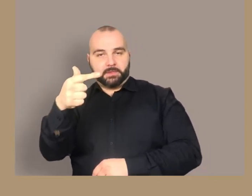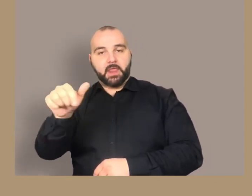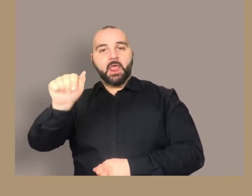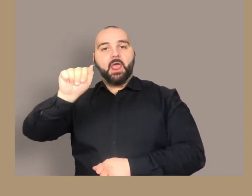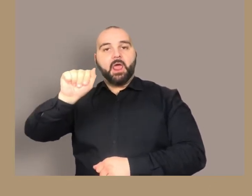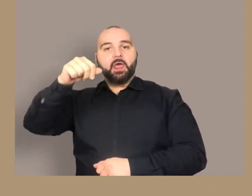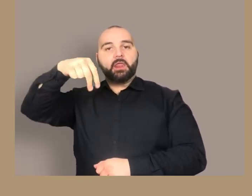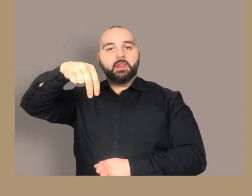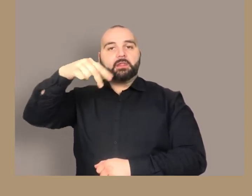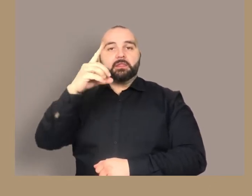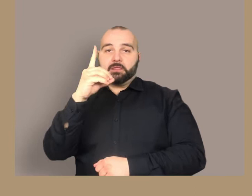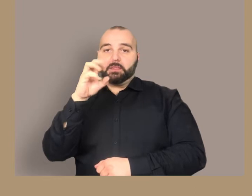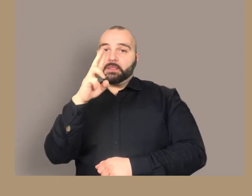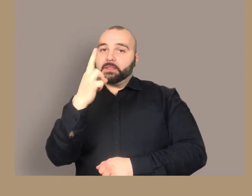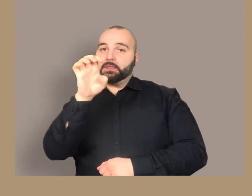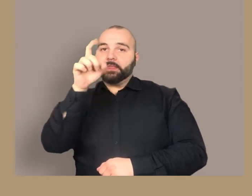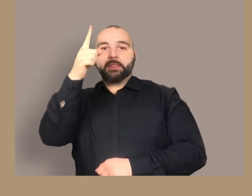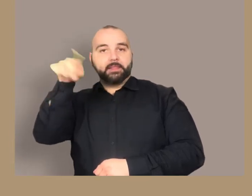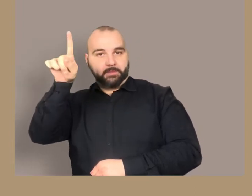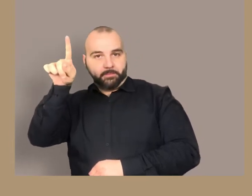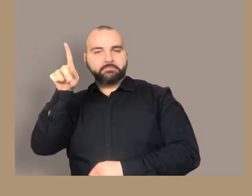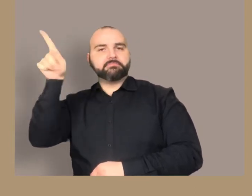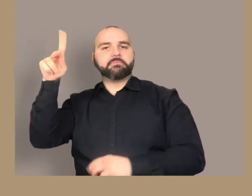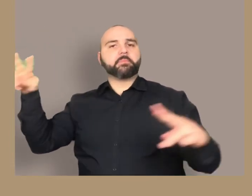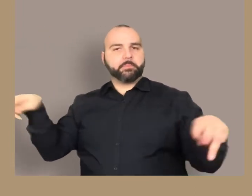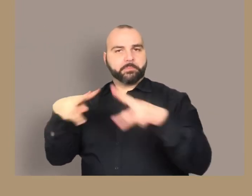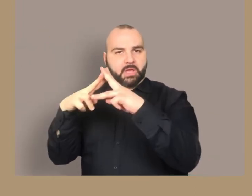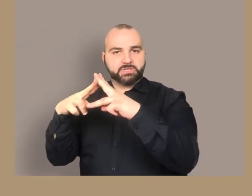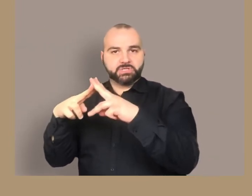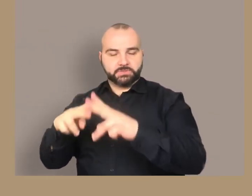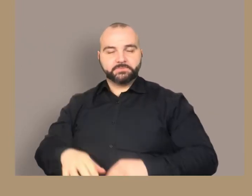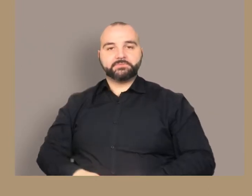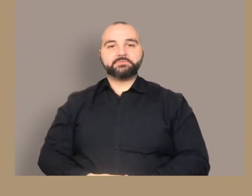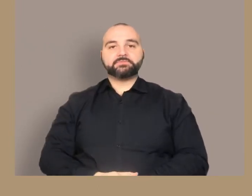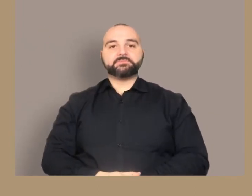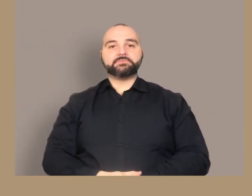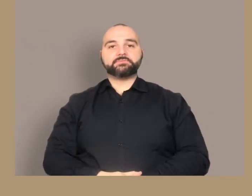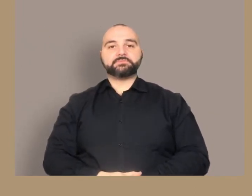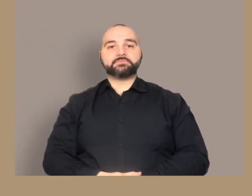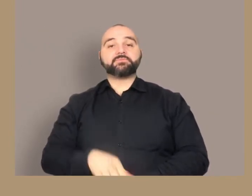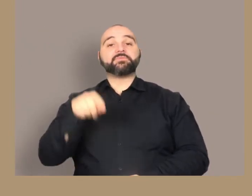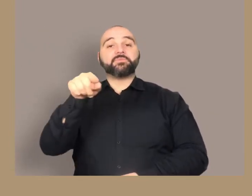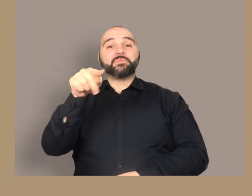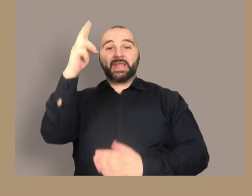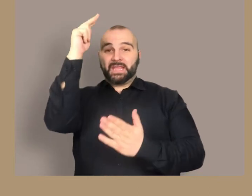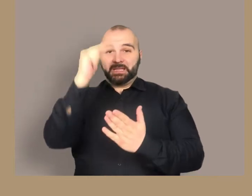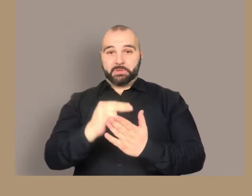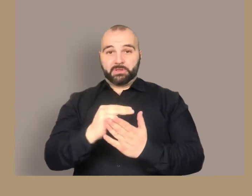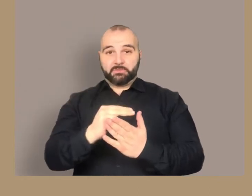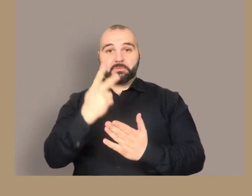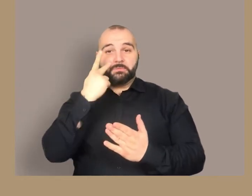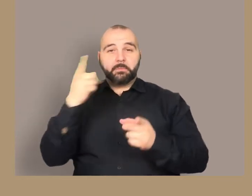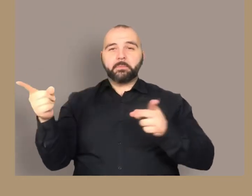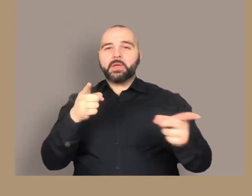,5, sui finti cartigli, a sinistra, Crucifige Eum, Tolle